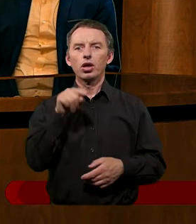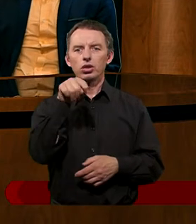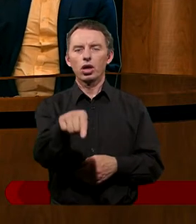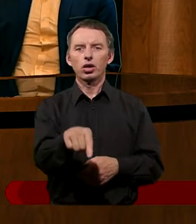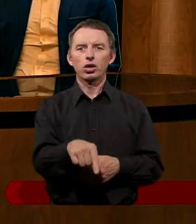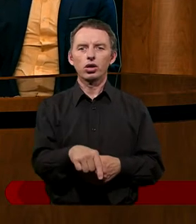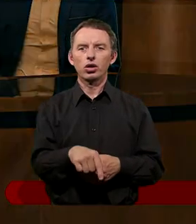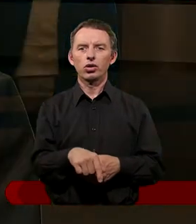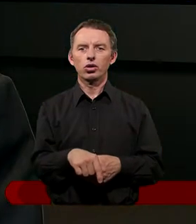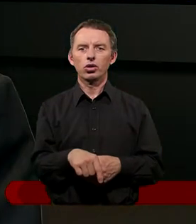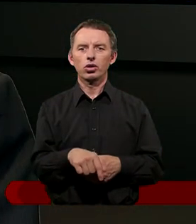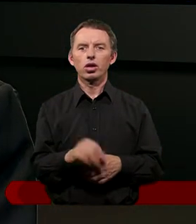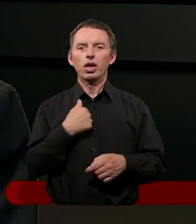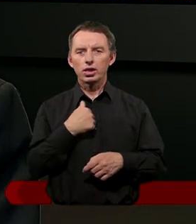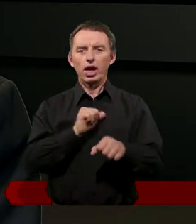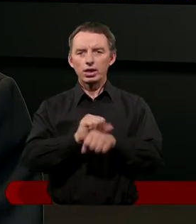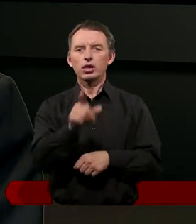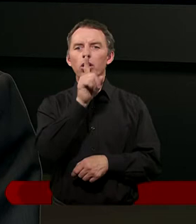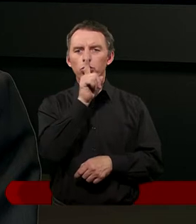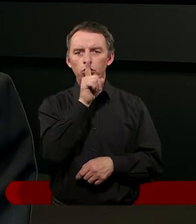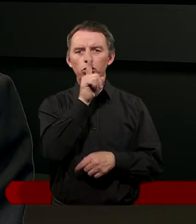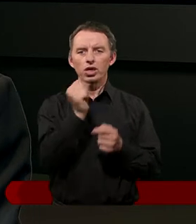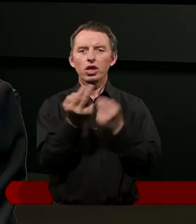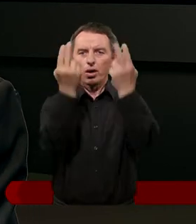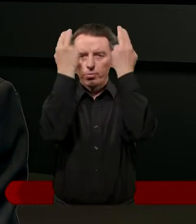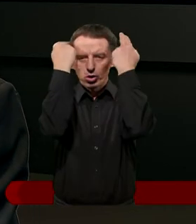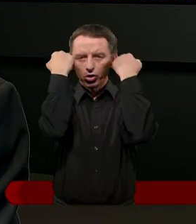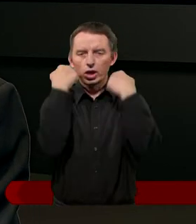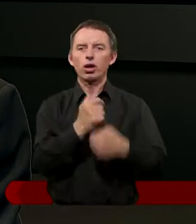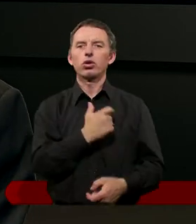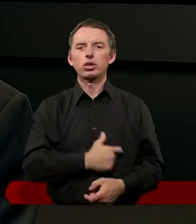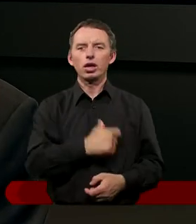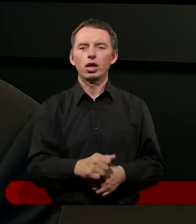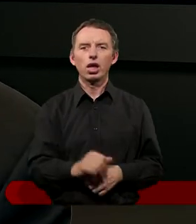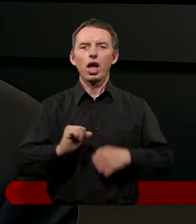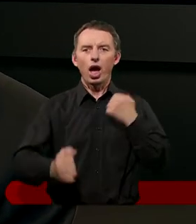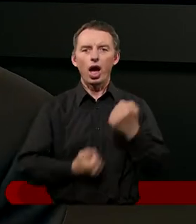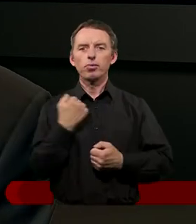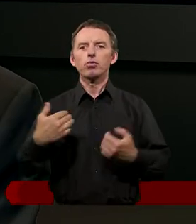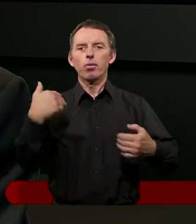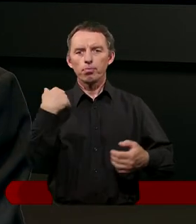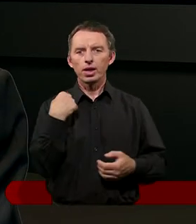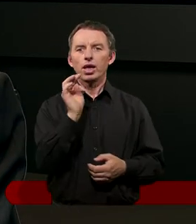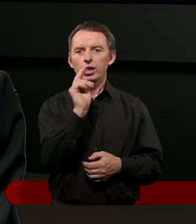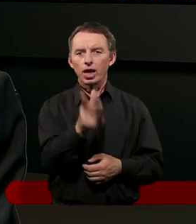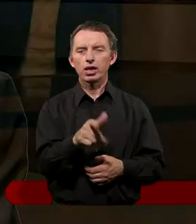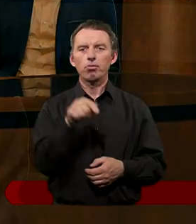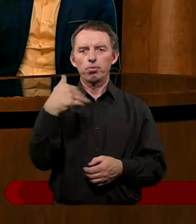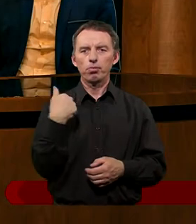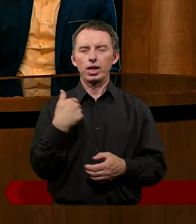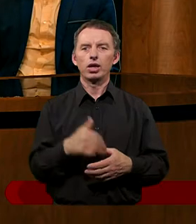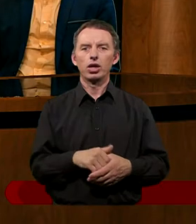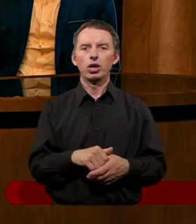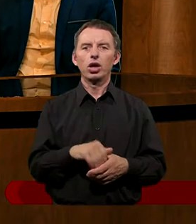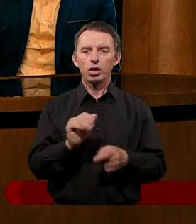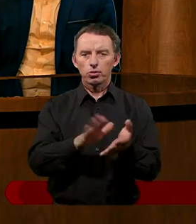wzór i przykład. Ja jestem cichy i pokornego serca. Obyśmy i my takimi byli. No jeszcze